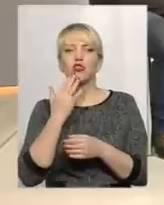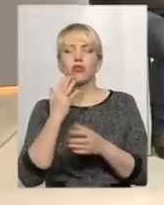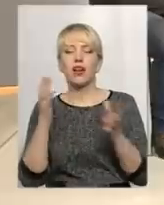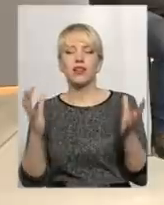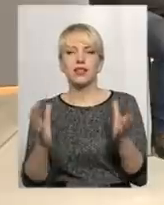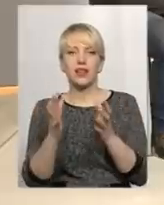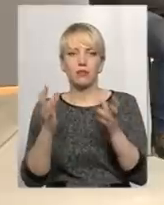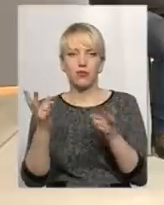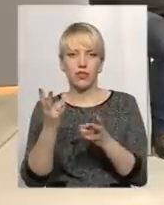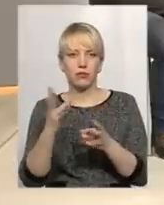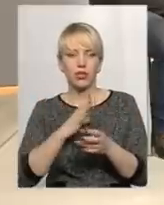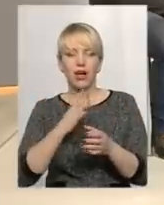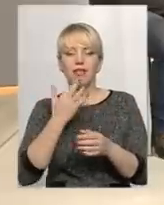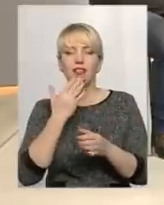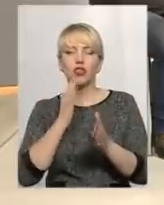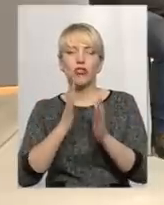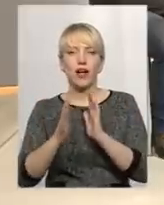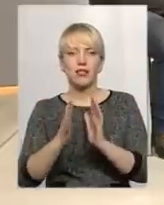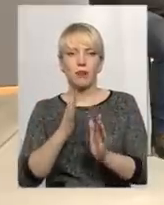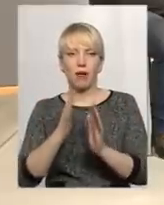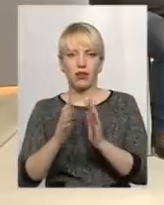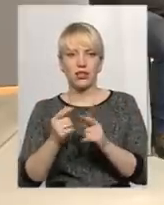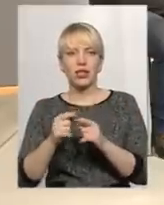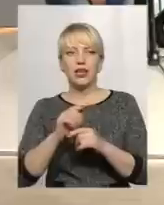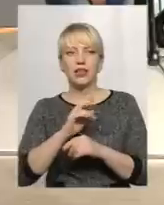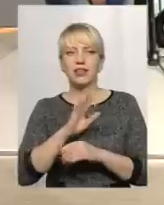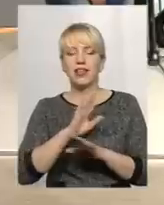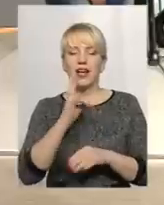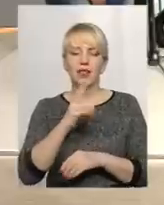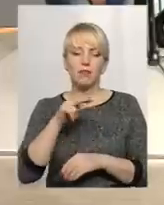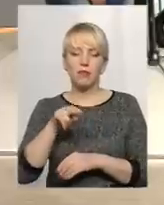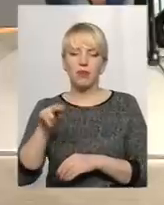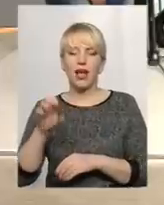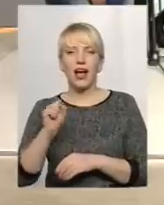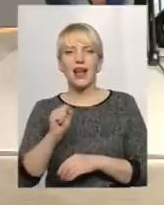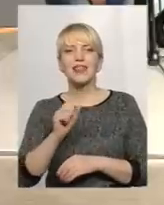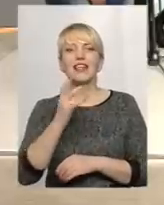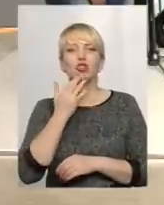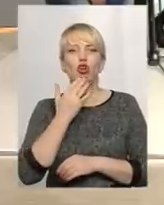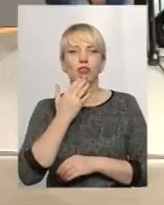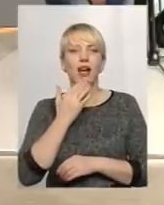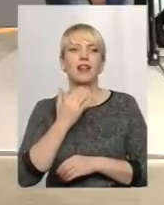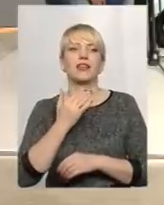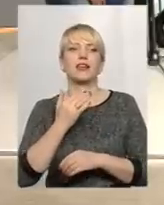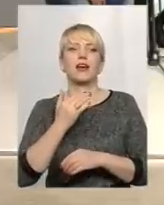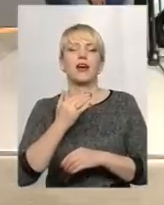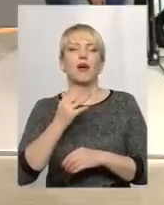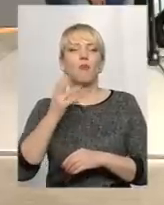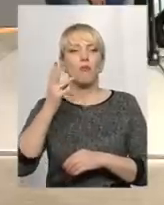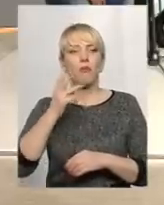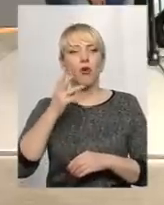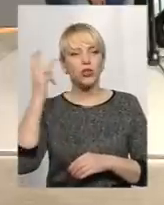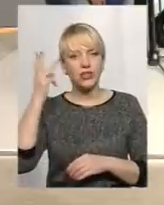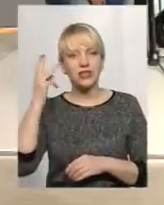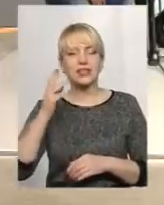зберігати Національний природний парк. І, вибачаюся, не НПП, а Національний природний парк Подійськів Тутори. Олег Іванович, я